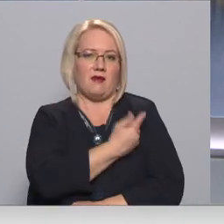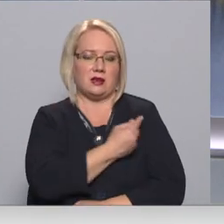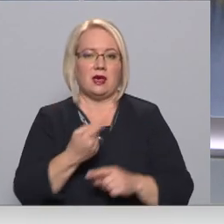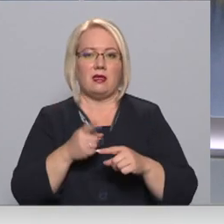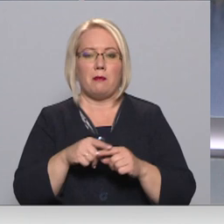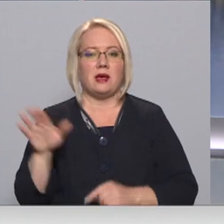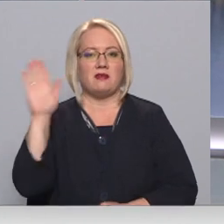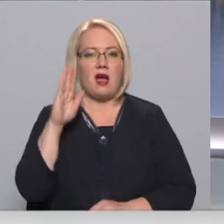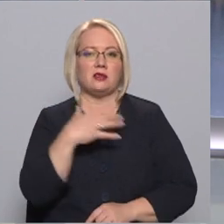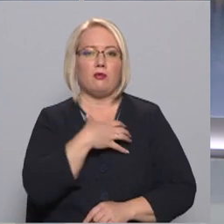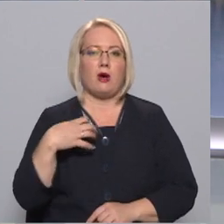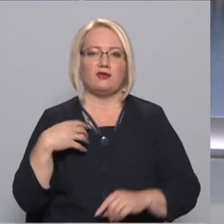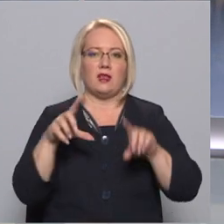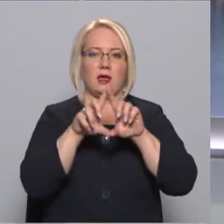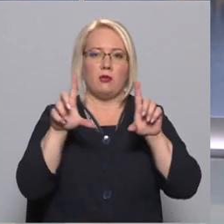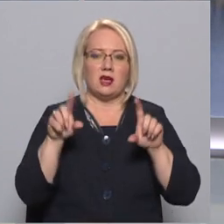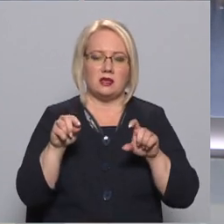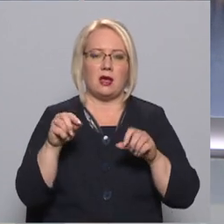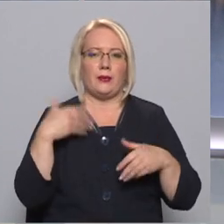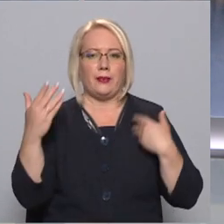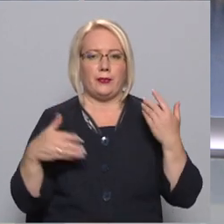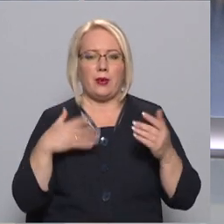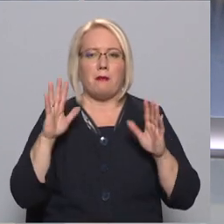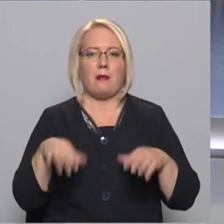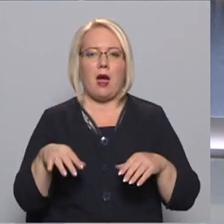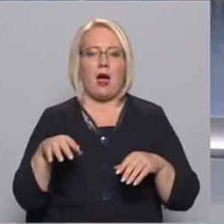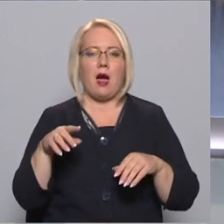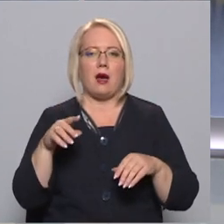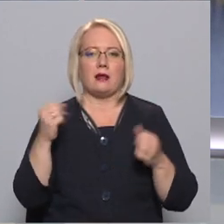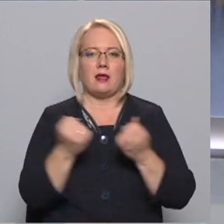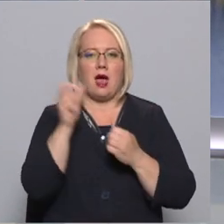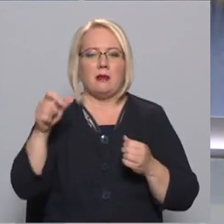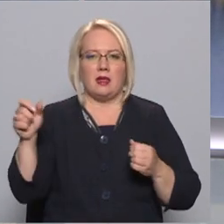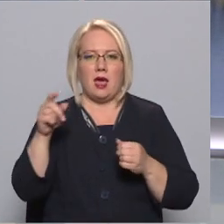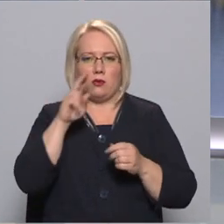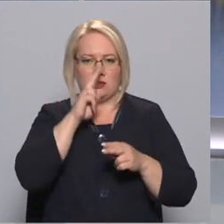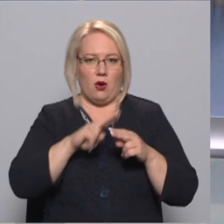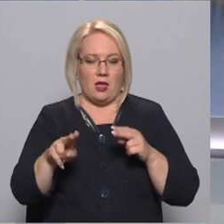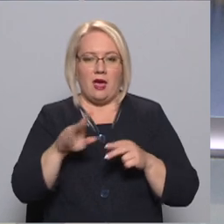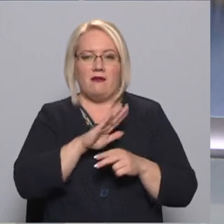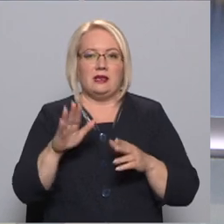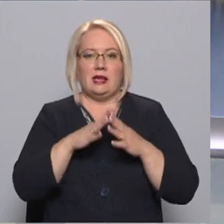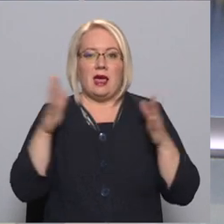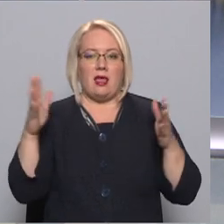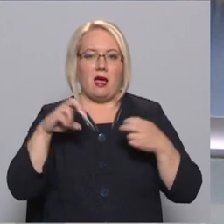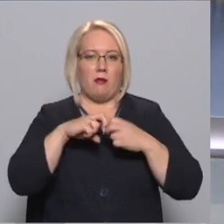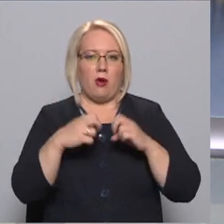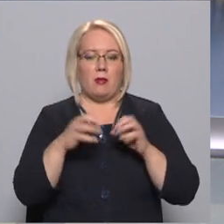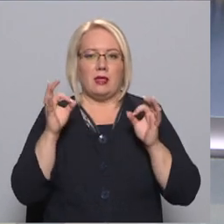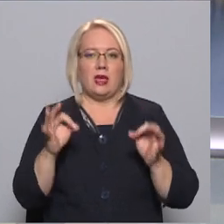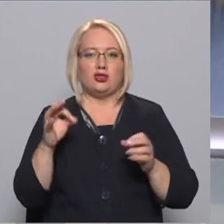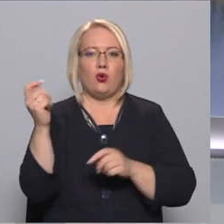valsts un pašvaldība iestādēs ir bažas par padoto zaudēšanu. Operatīvo dienestu vidū viskritiskākā situācija ir